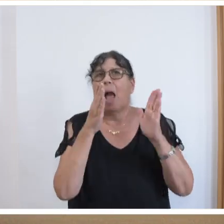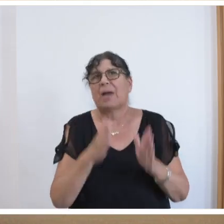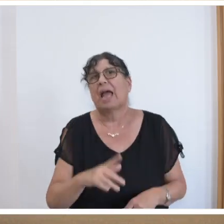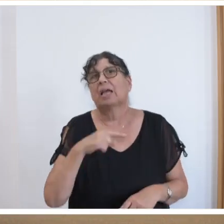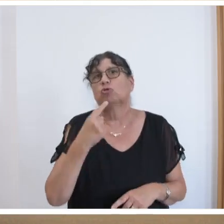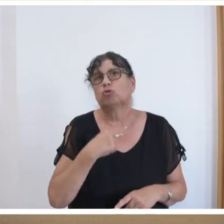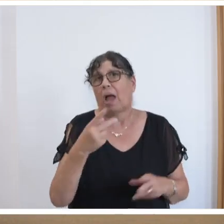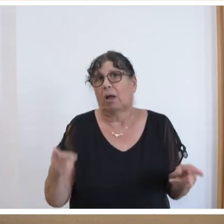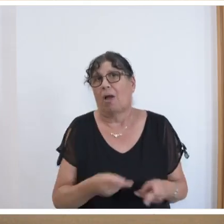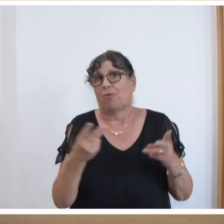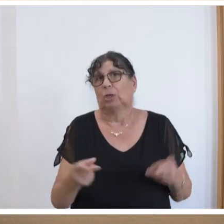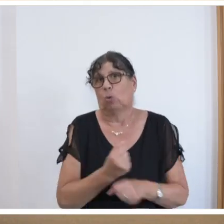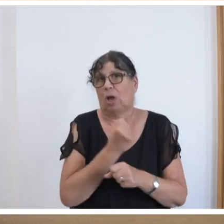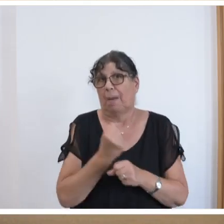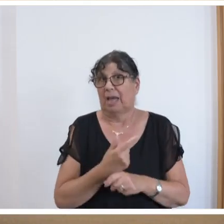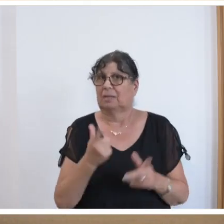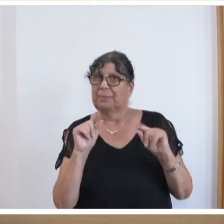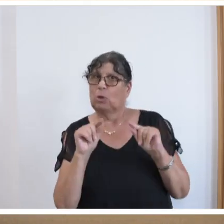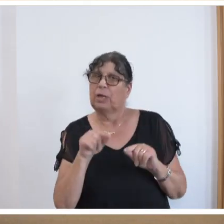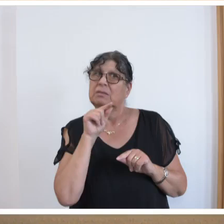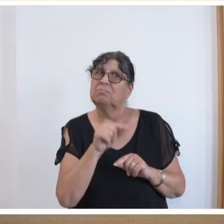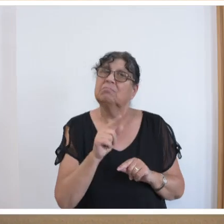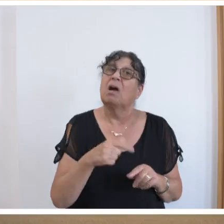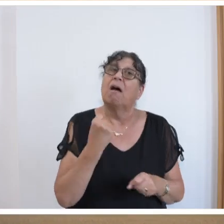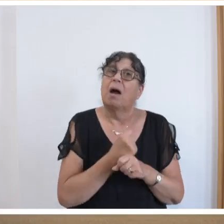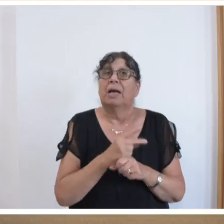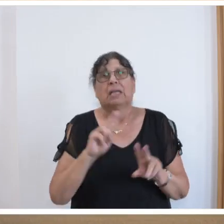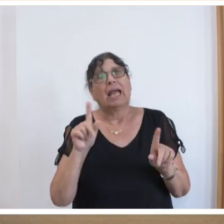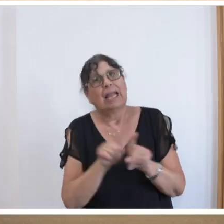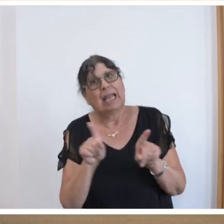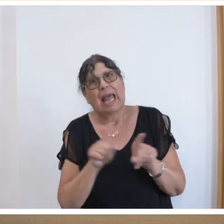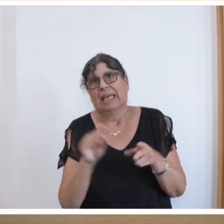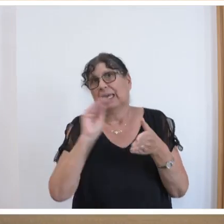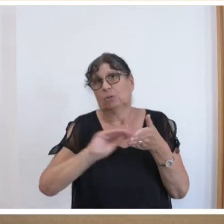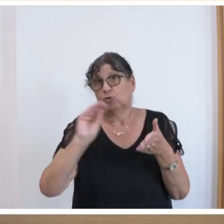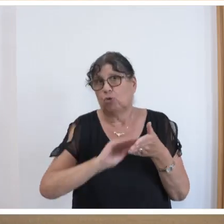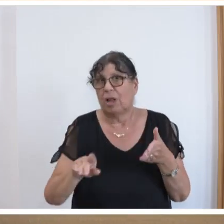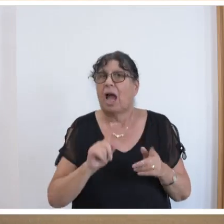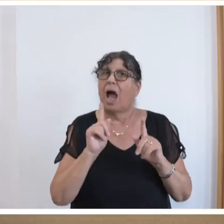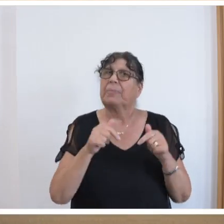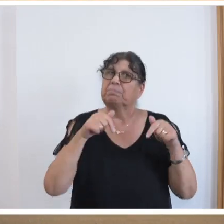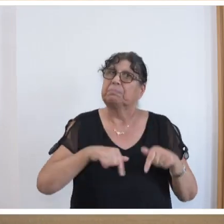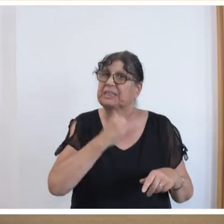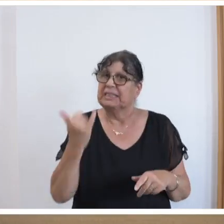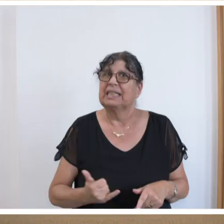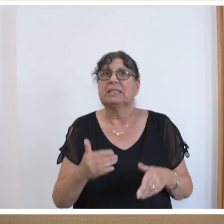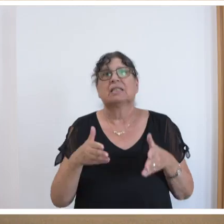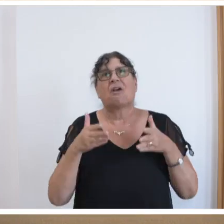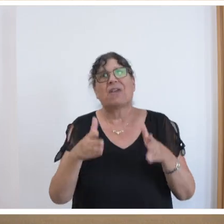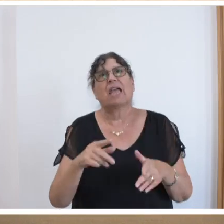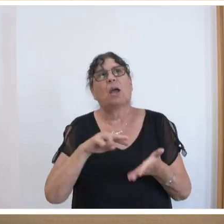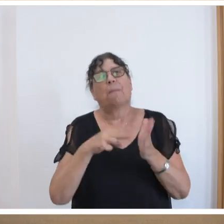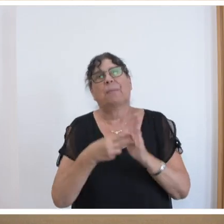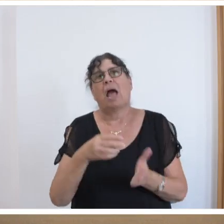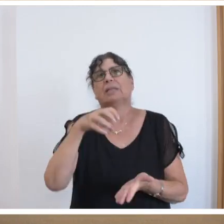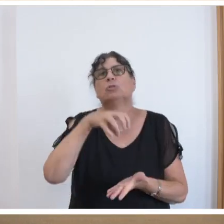Sprachförderung arbeiten. Das heißt, sie arbeiten mit den gleichen Schülerinnen und Schülern. Bislang wird ihnen aber der Weg auf eine Planstelle in einem